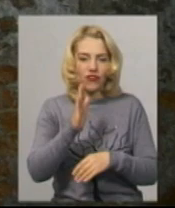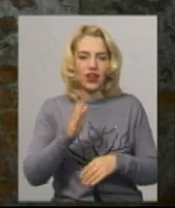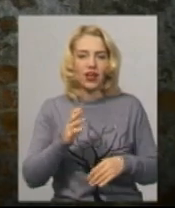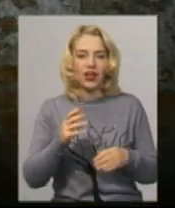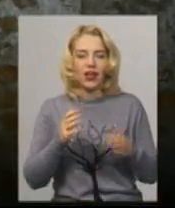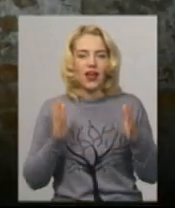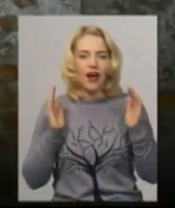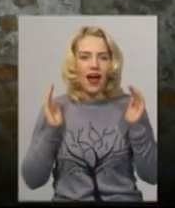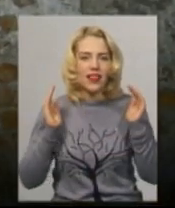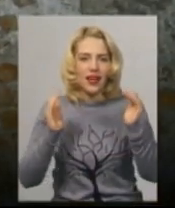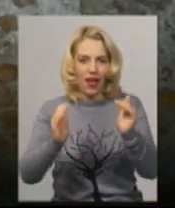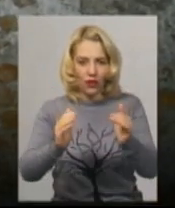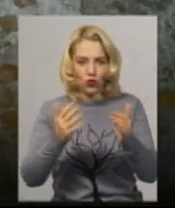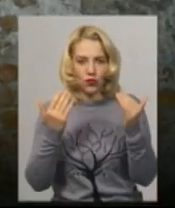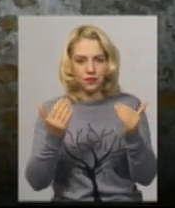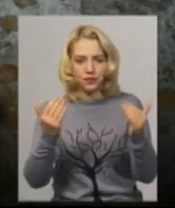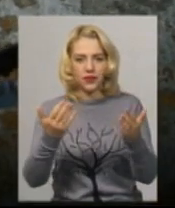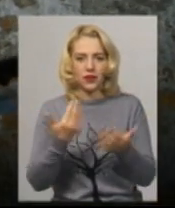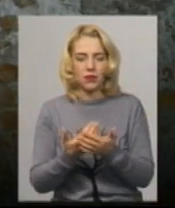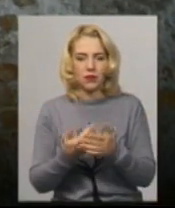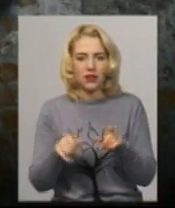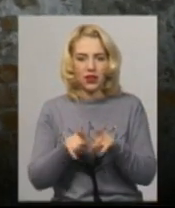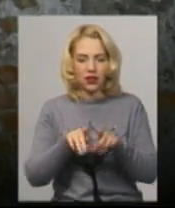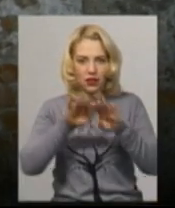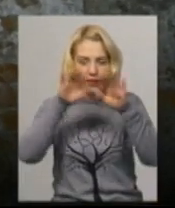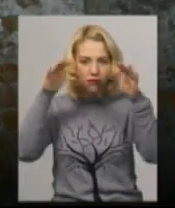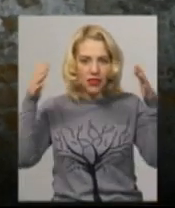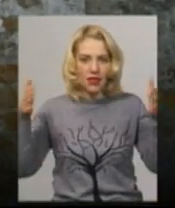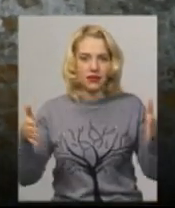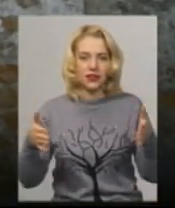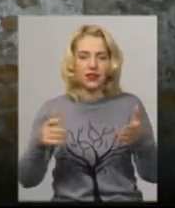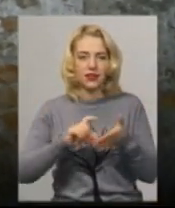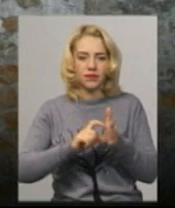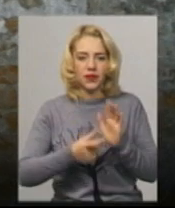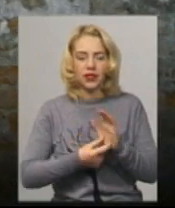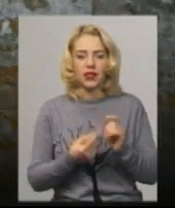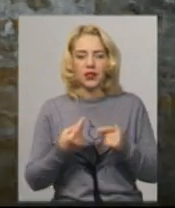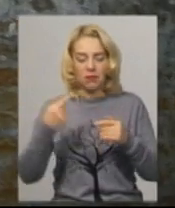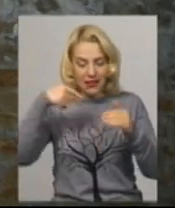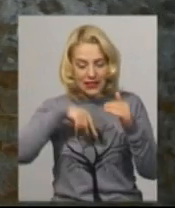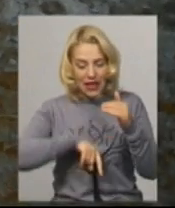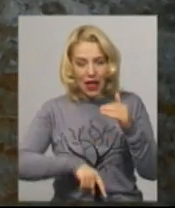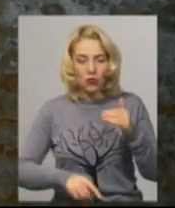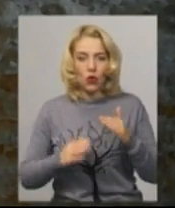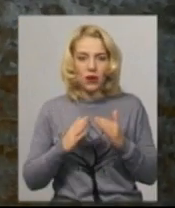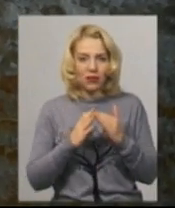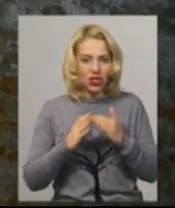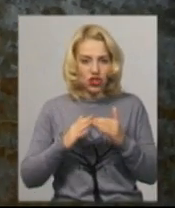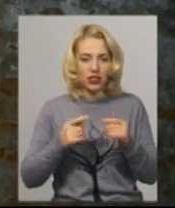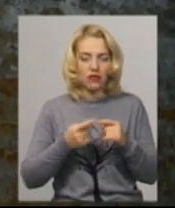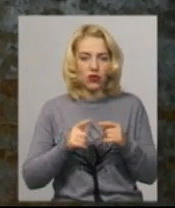завжди давніше, чим такі кімнати, камерні, такі підземні приміщення. Ось воно